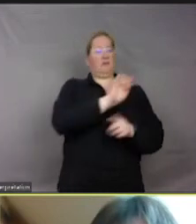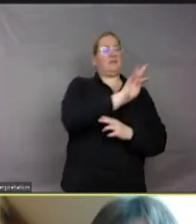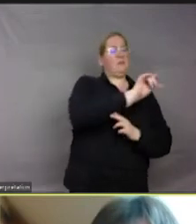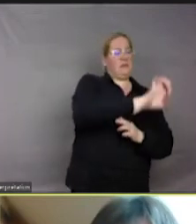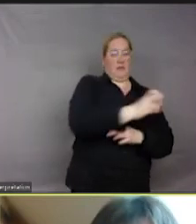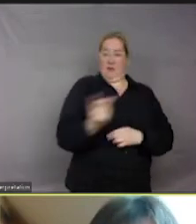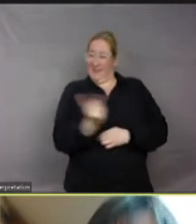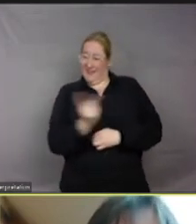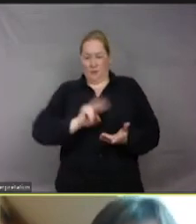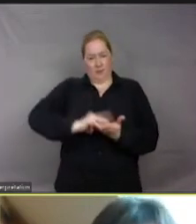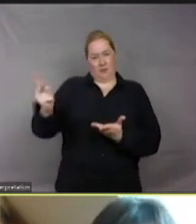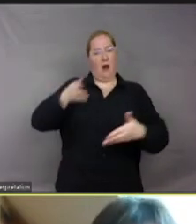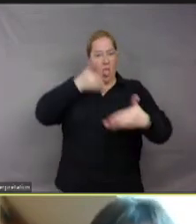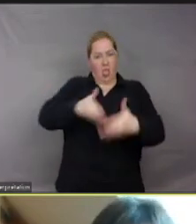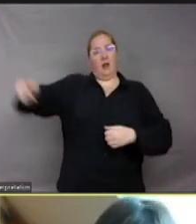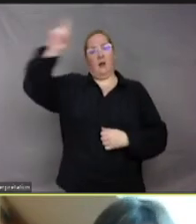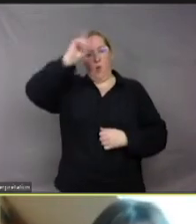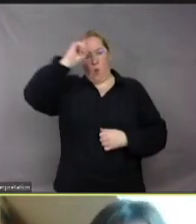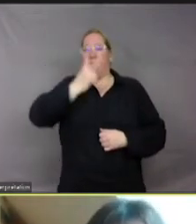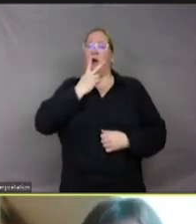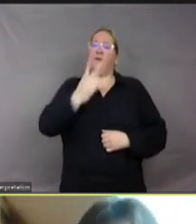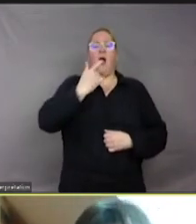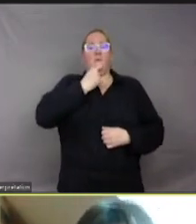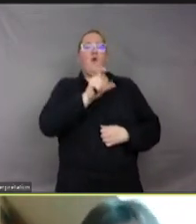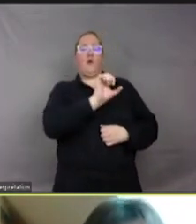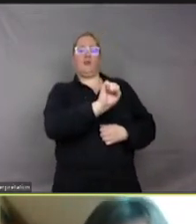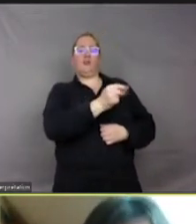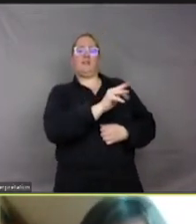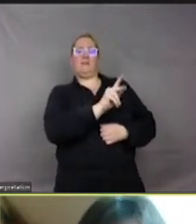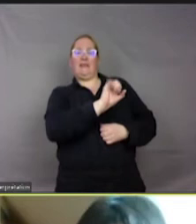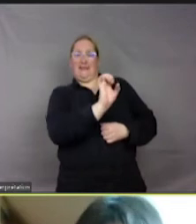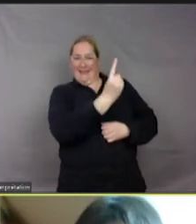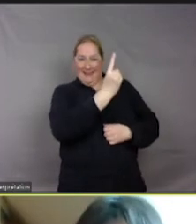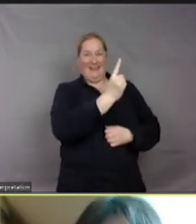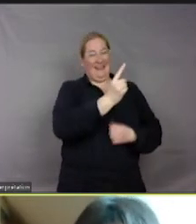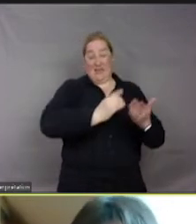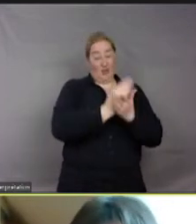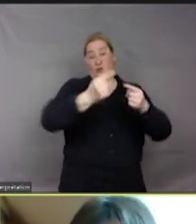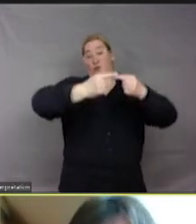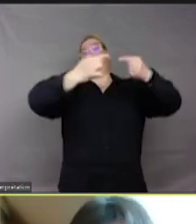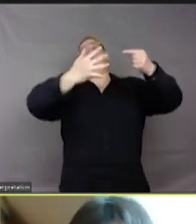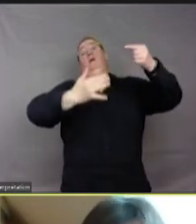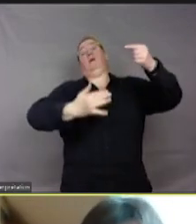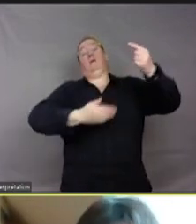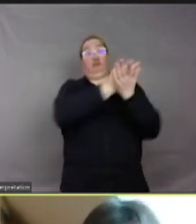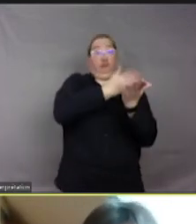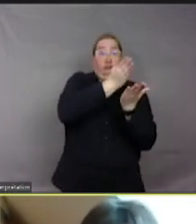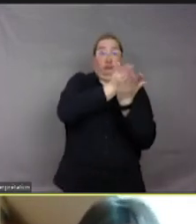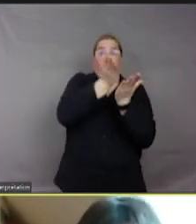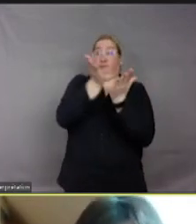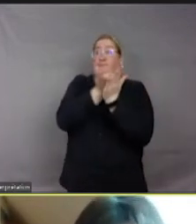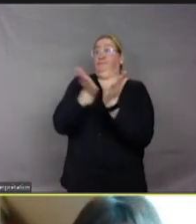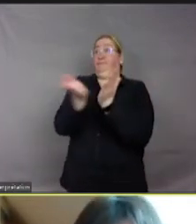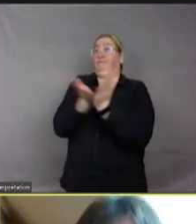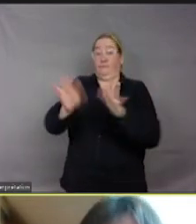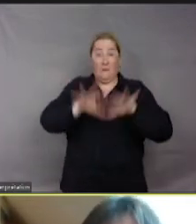actuelles du terme « sensibilité ». Vous voyez que le terme « sensibilité » est extrêmement polysémique. Polysémique, ça veut dire qu'il a beaucoup,